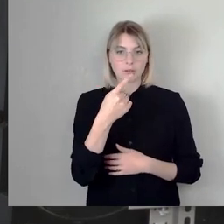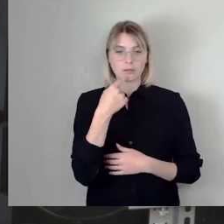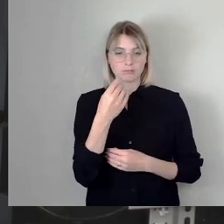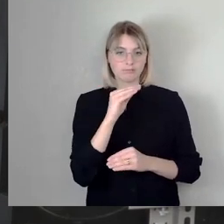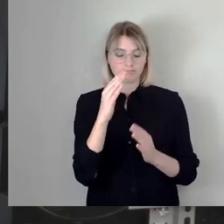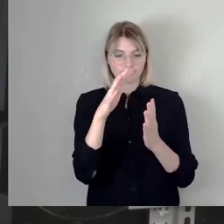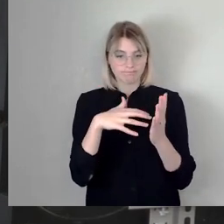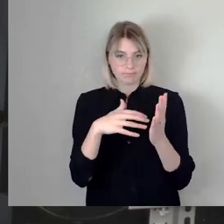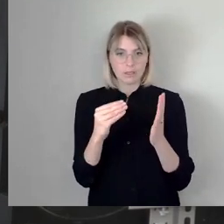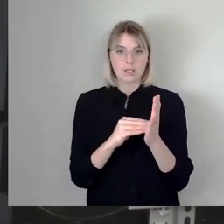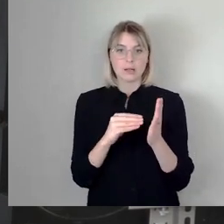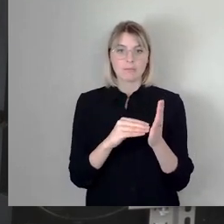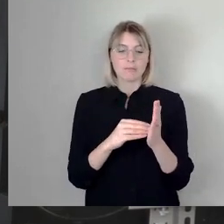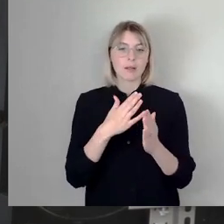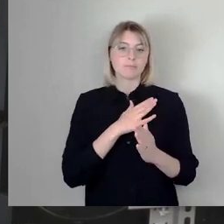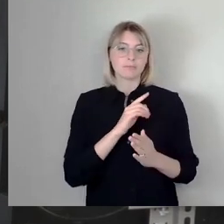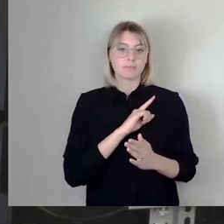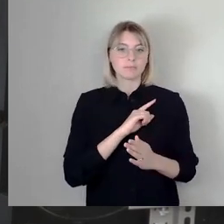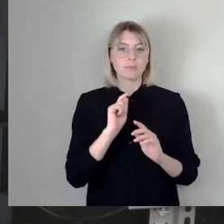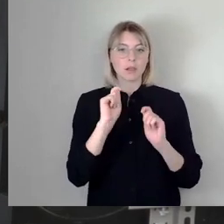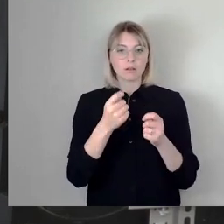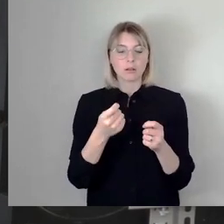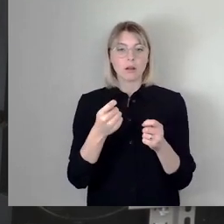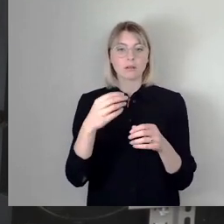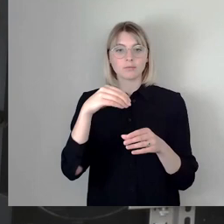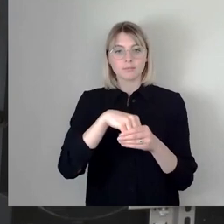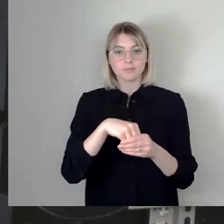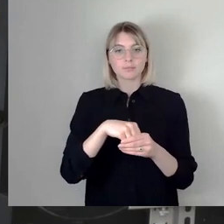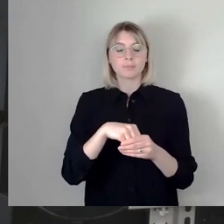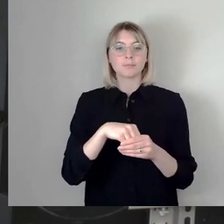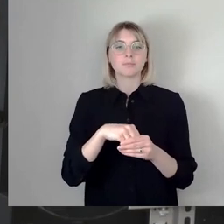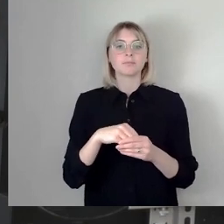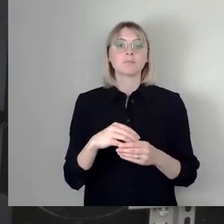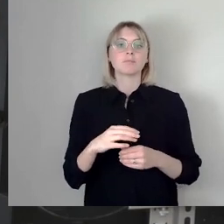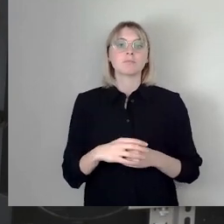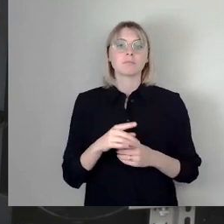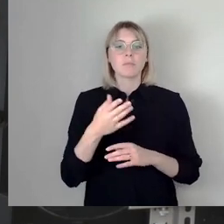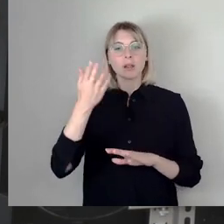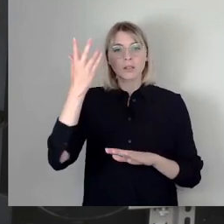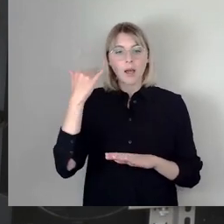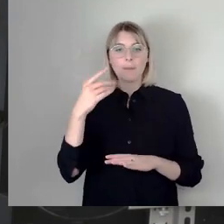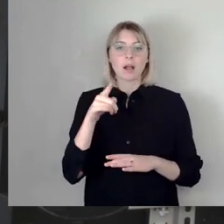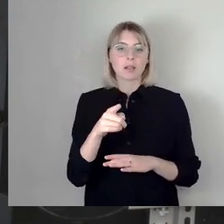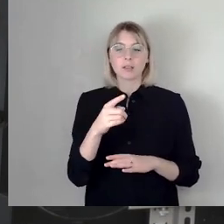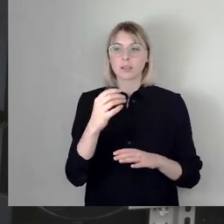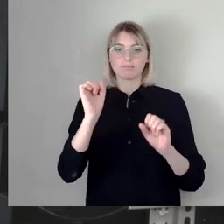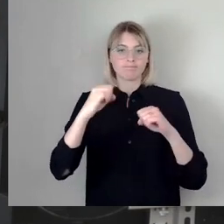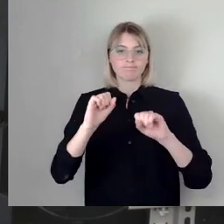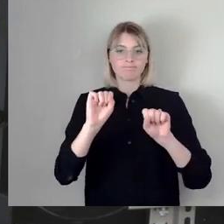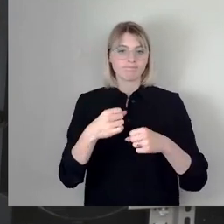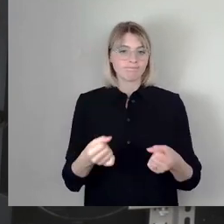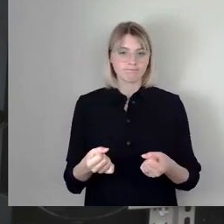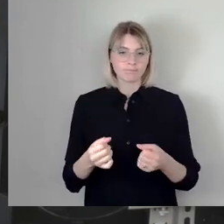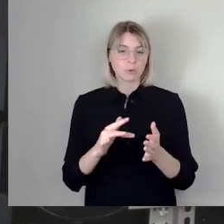zum eigenen Antrag, dem wir damals aufgrund seiner Rückgratlosigkeit eben nicht zustimmen konnten. Und am Ende